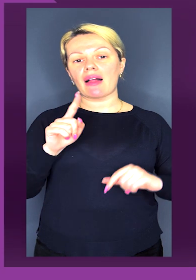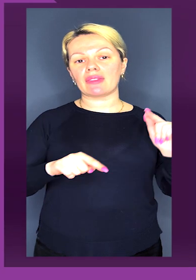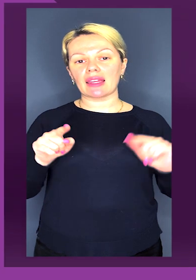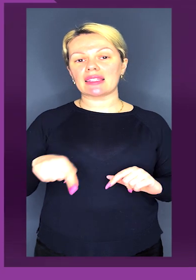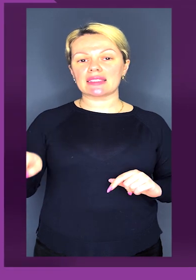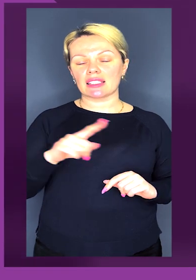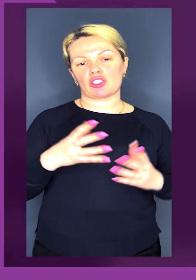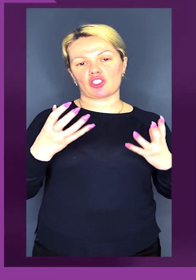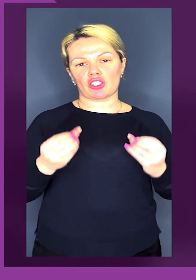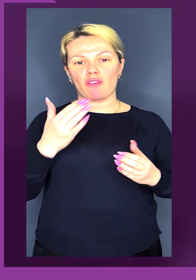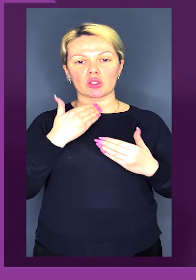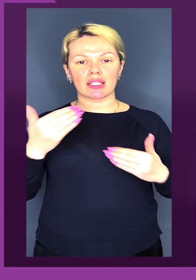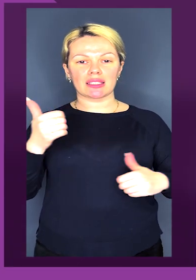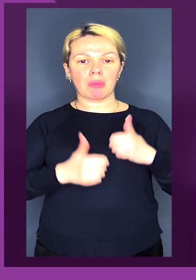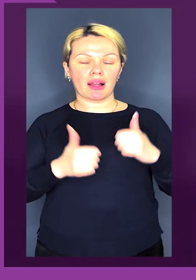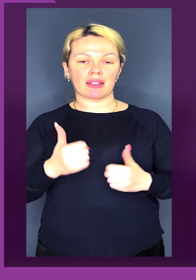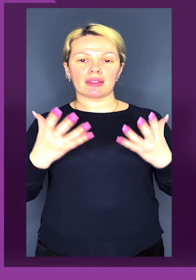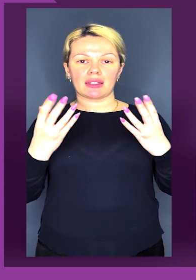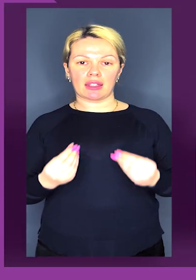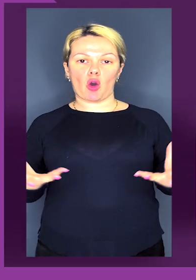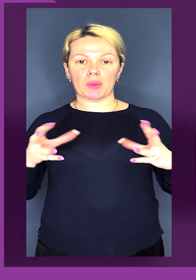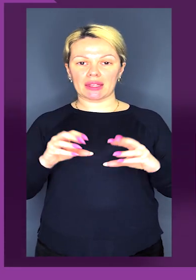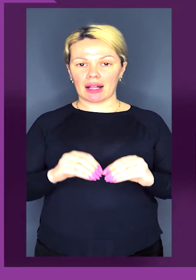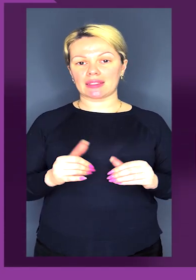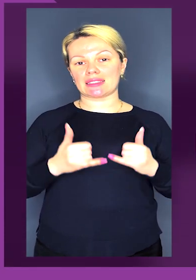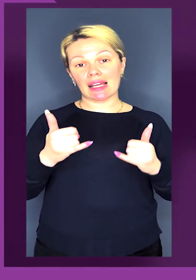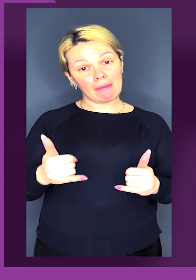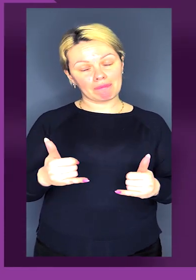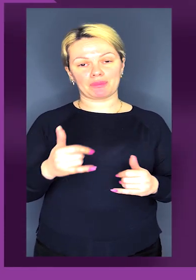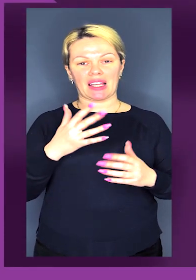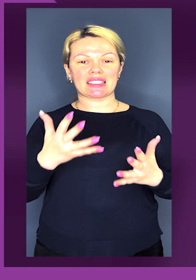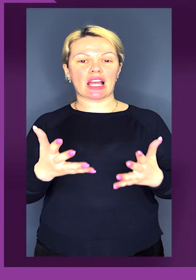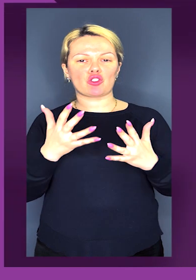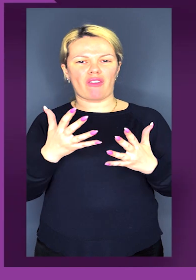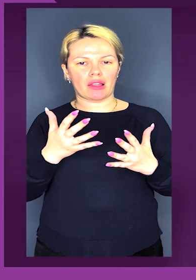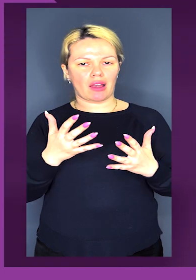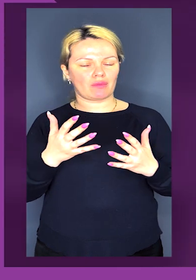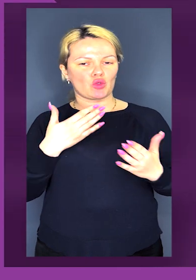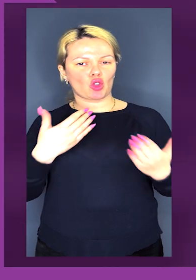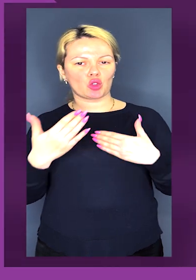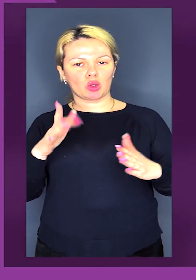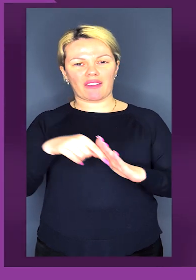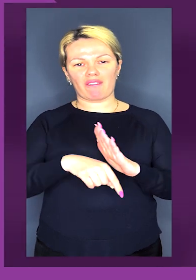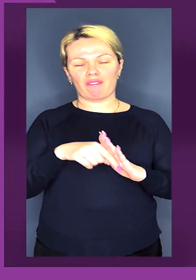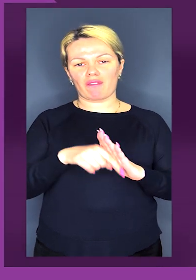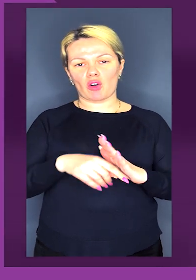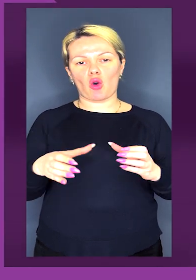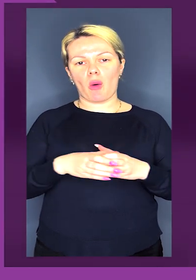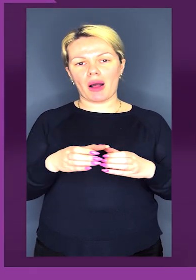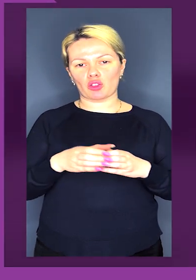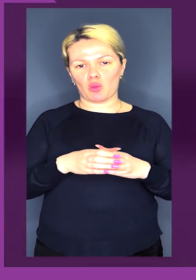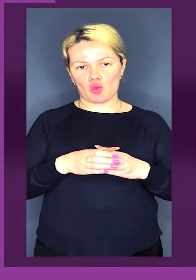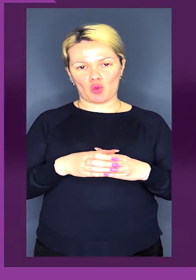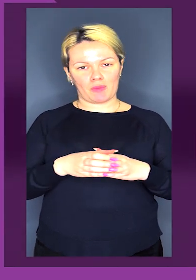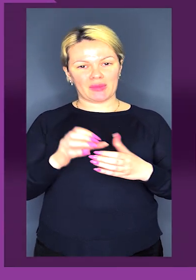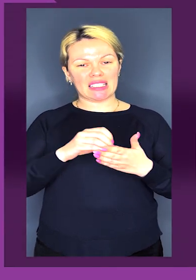а деякі з них ще й в останній змагальний день об'єдналися для дясування стосунків у командному